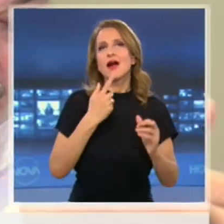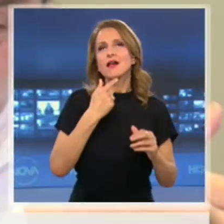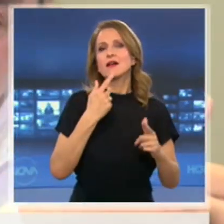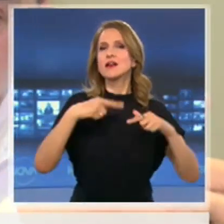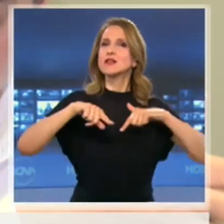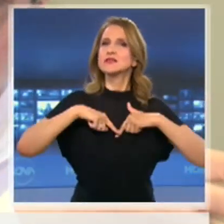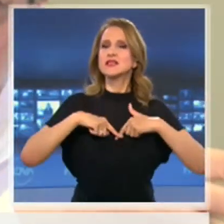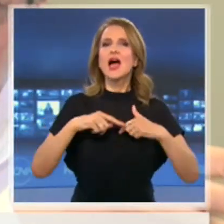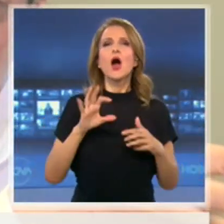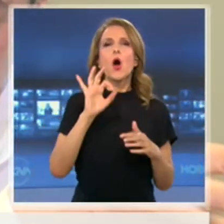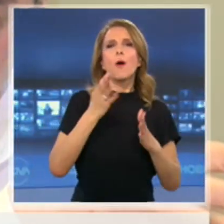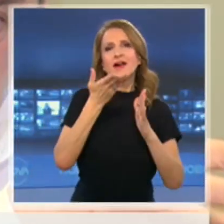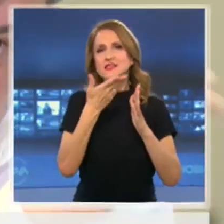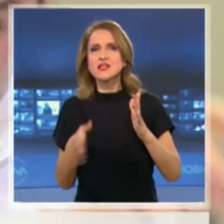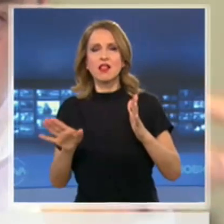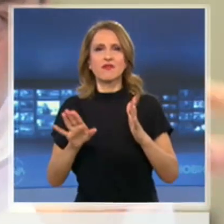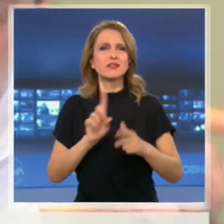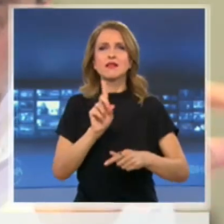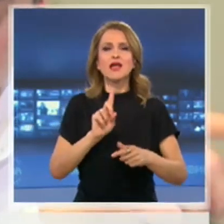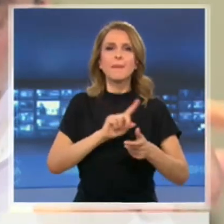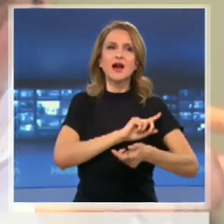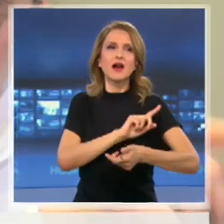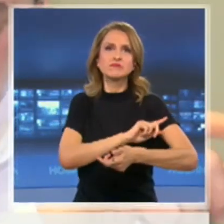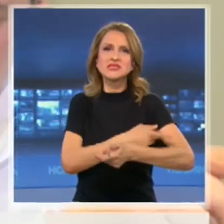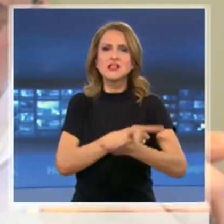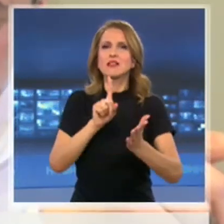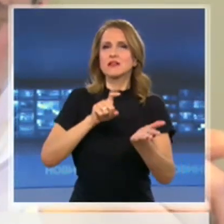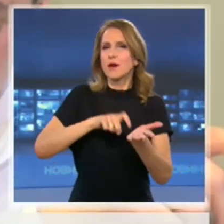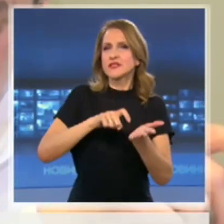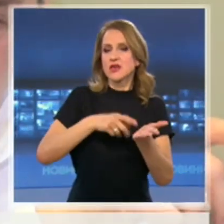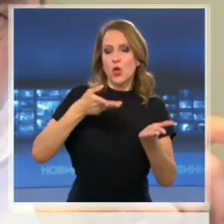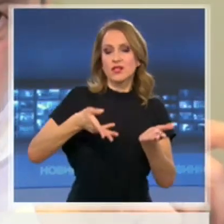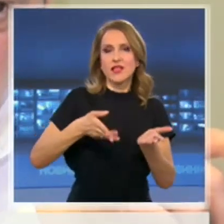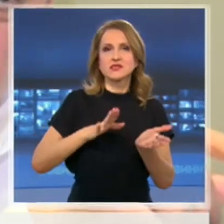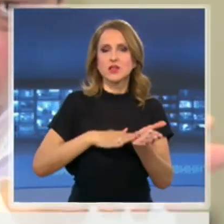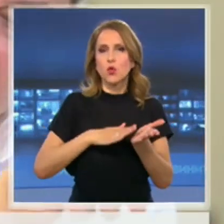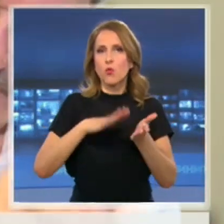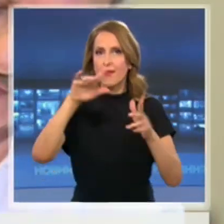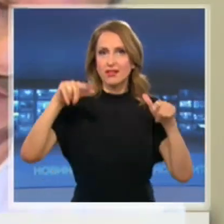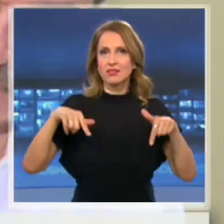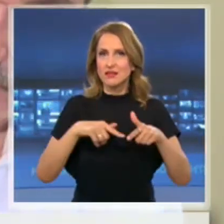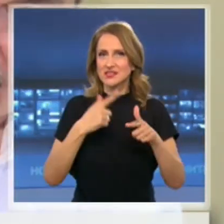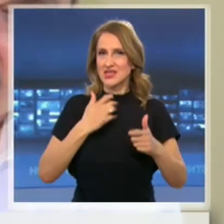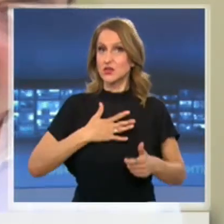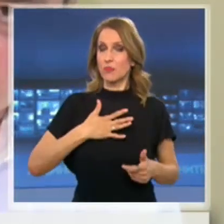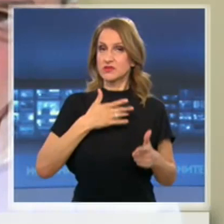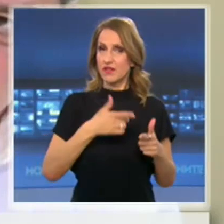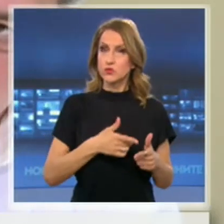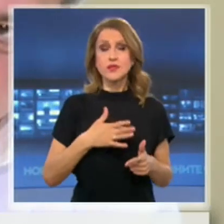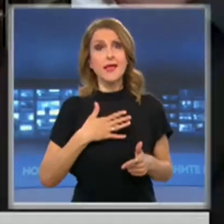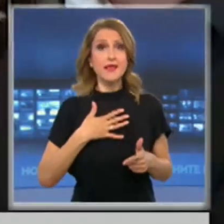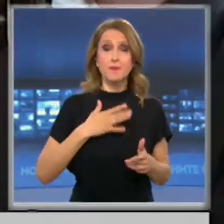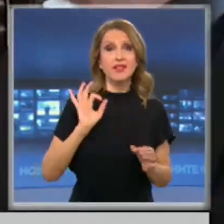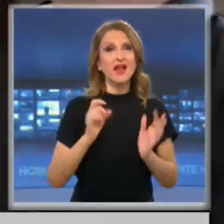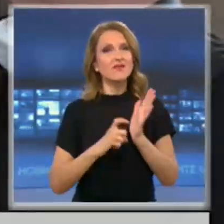обесилване на акции, тъй като на този пакет, който е на Георги Копов. Тъй като такава възможност има предвидено в